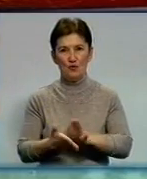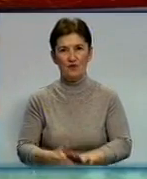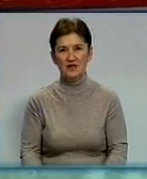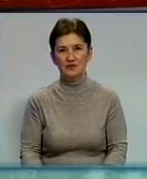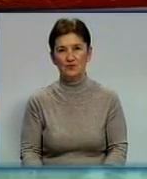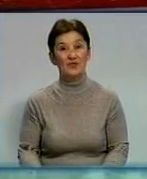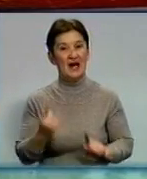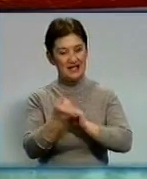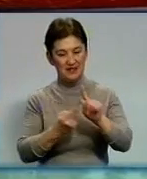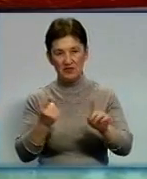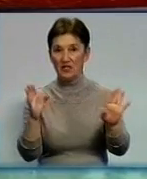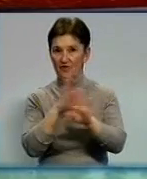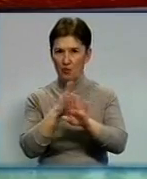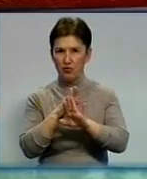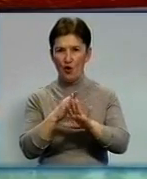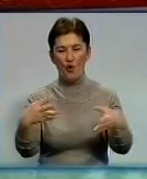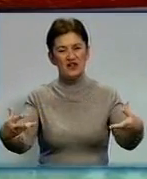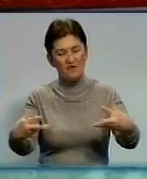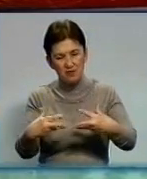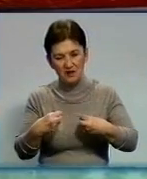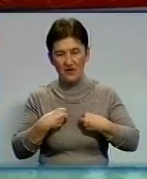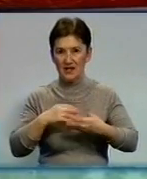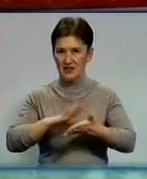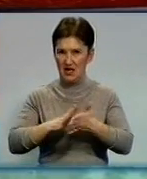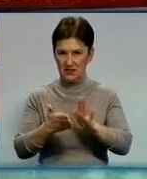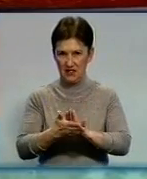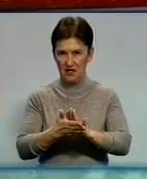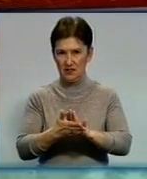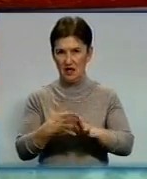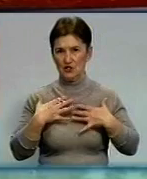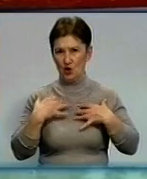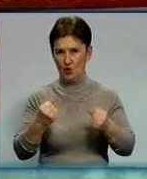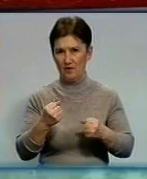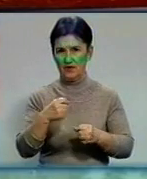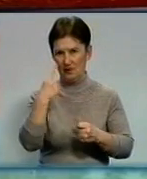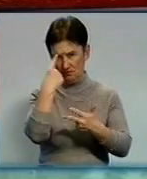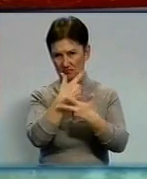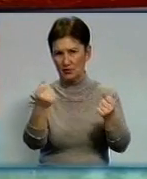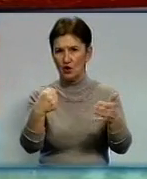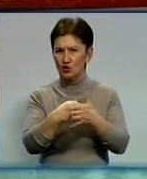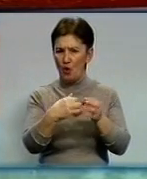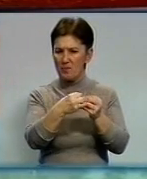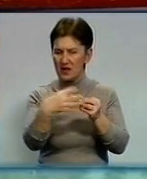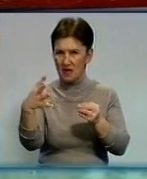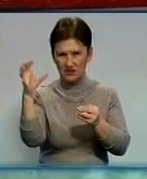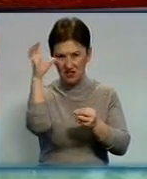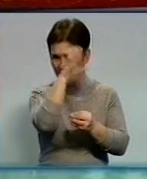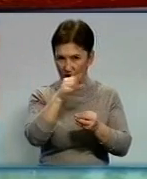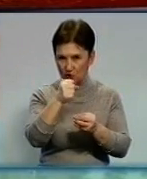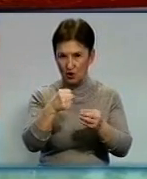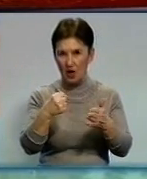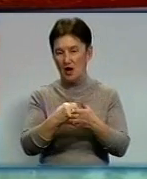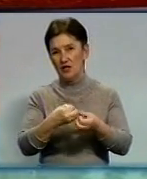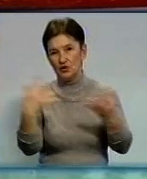Зміни погоди впливають на стан здоров'я людей. На найближчі дні синоптики прогнозують мороз вночі до 15 градусів, в день до 5-10.